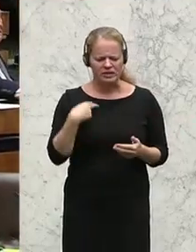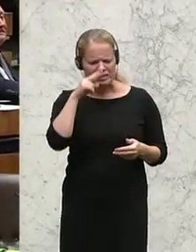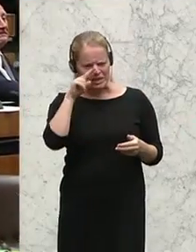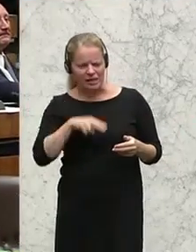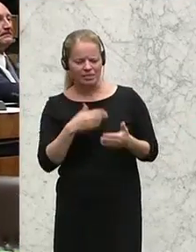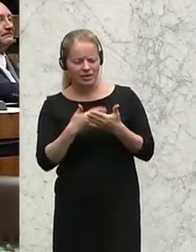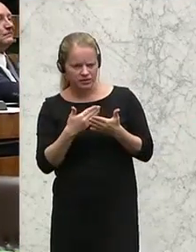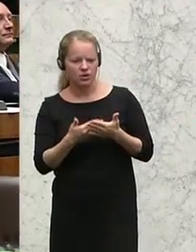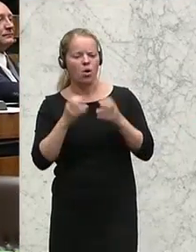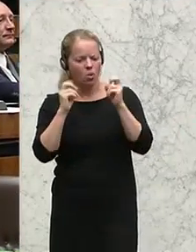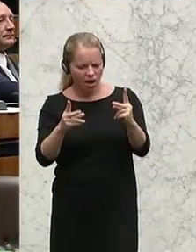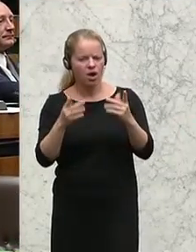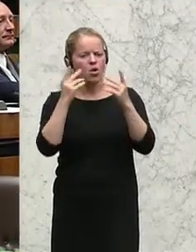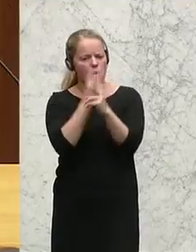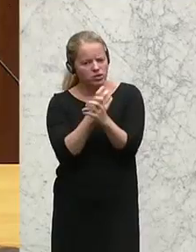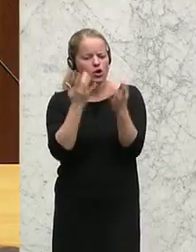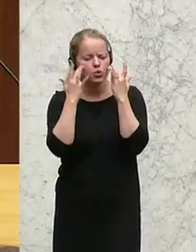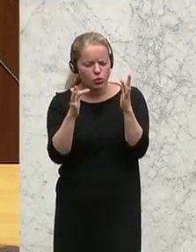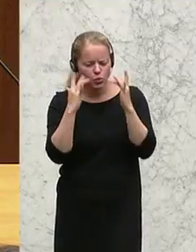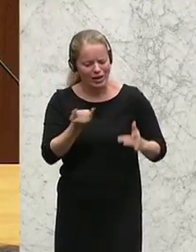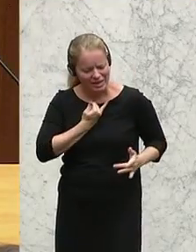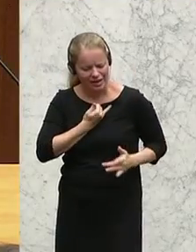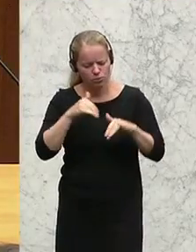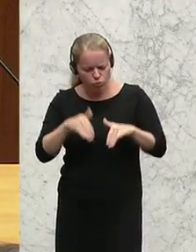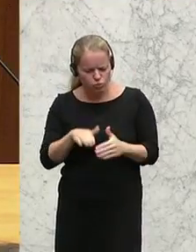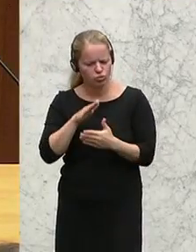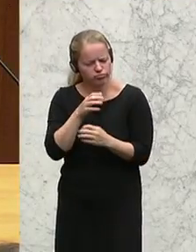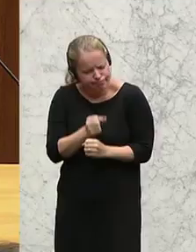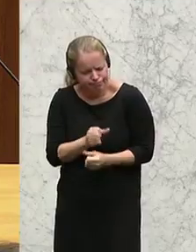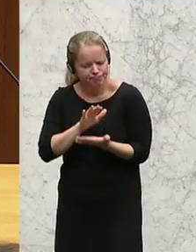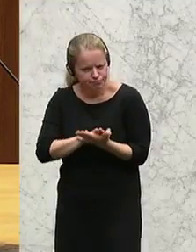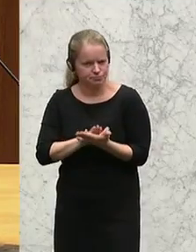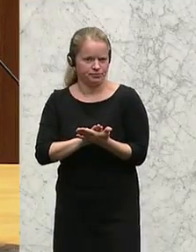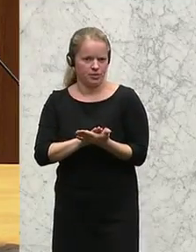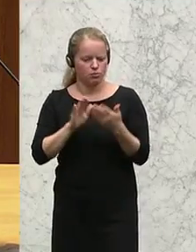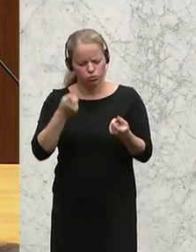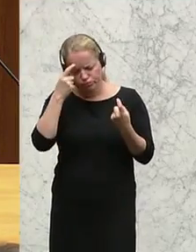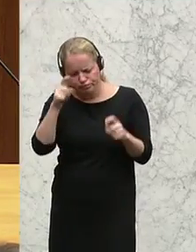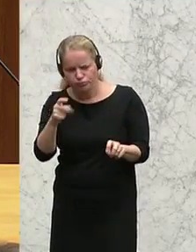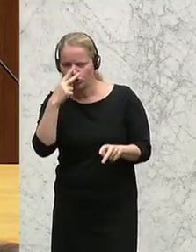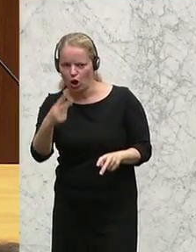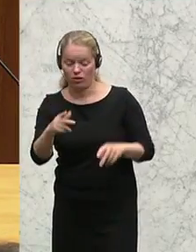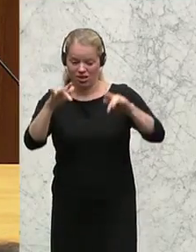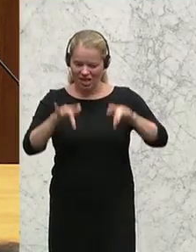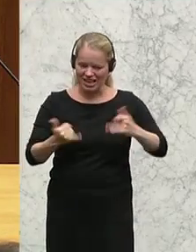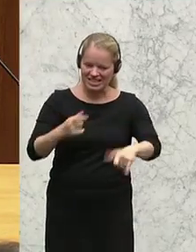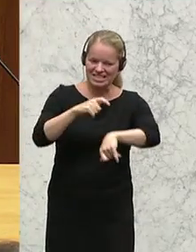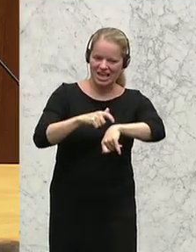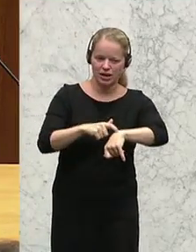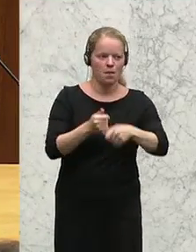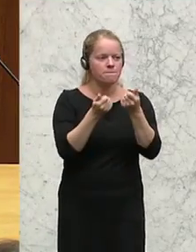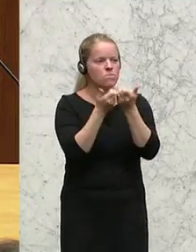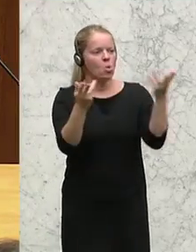dass wir so etwas wie eine österreichische Kulturidentität zu wahren haben. Dass wir dafür sorgen, dass in einer Zeit, in der multinationale